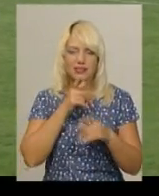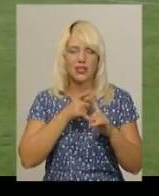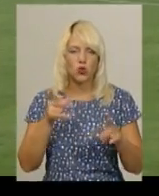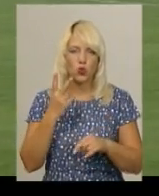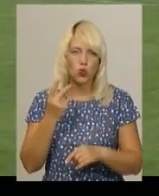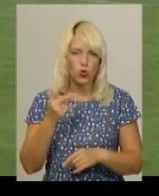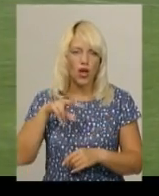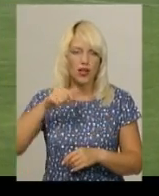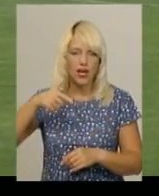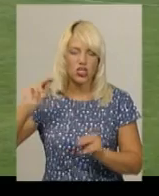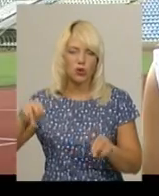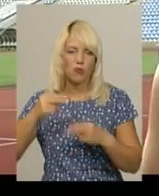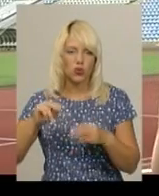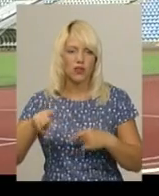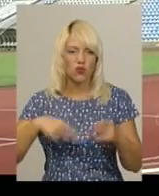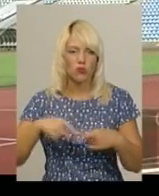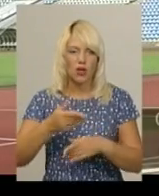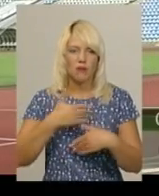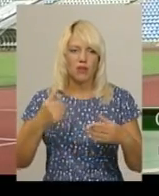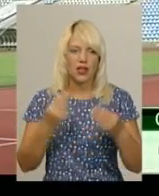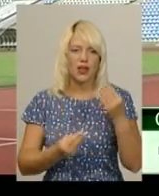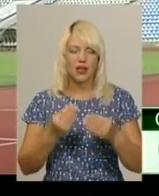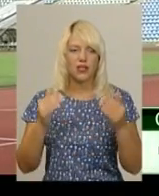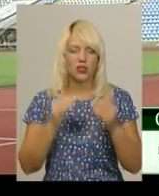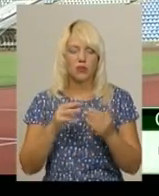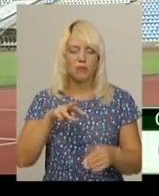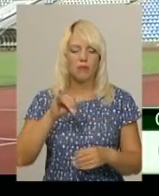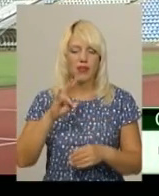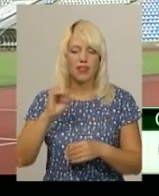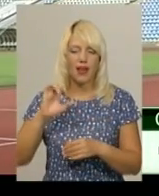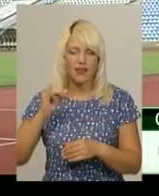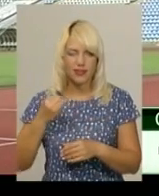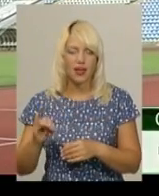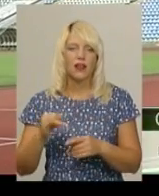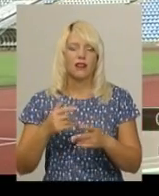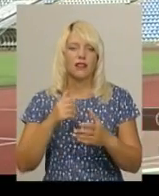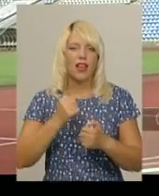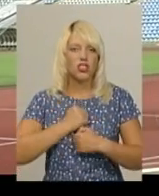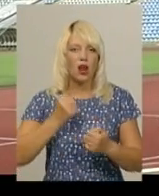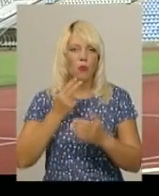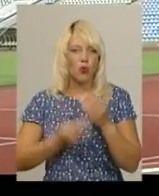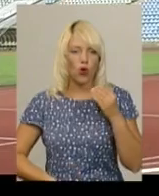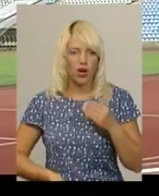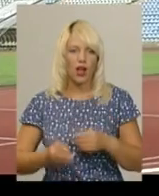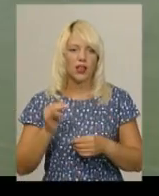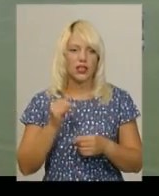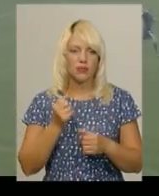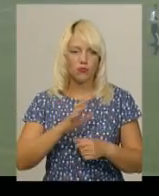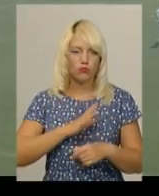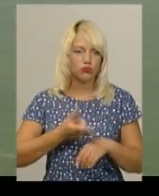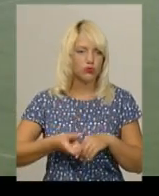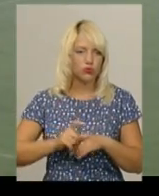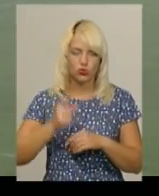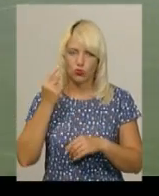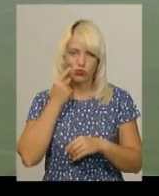Чемпіонату України з футболу. Ми іграли вдома з Минаєм, на жаль, проіграли. Дуже нам було бідно за це